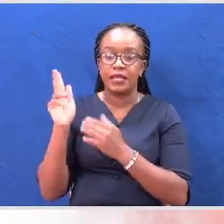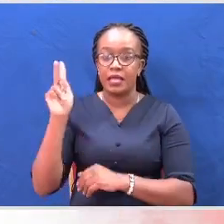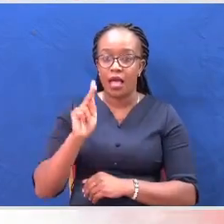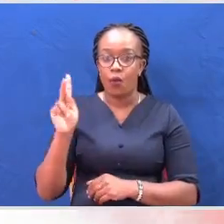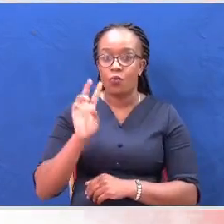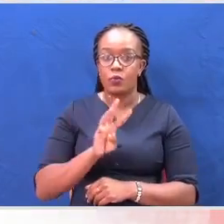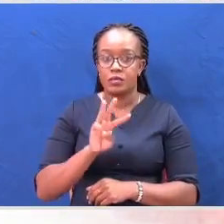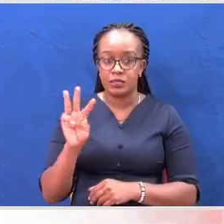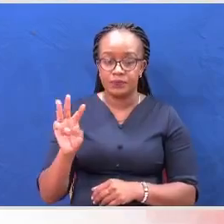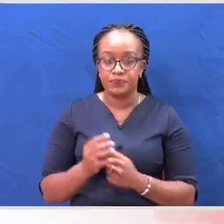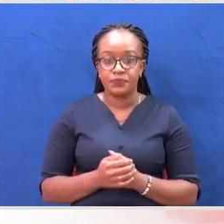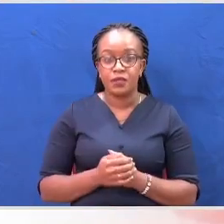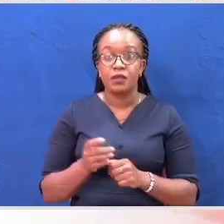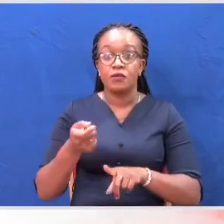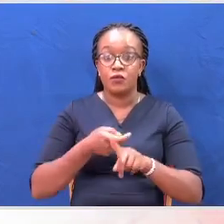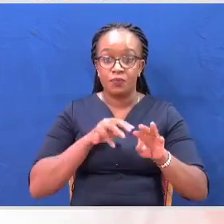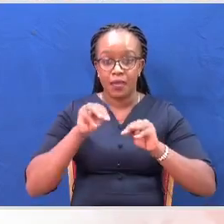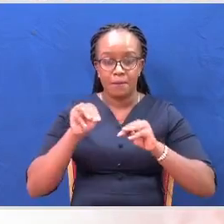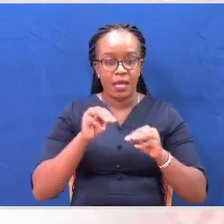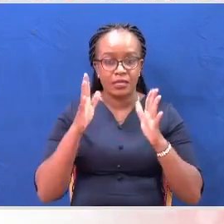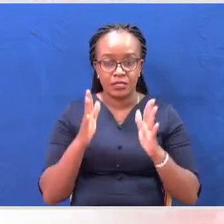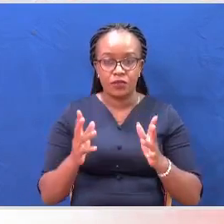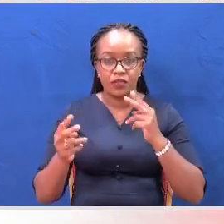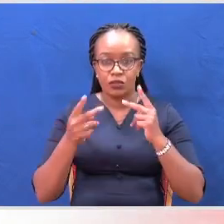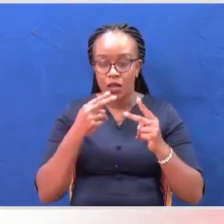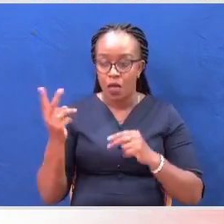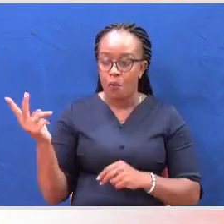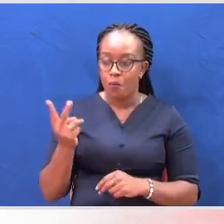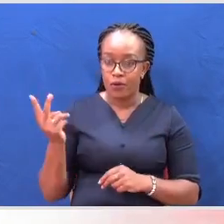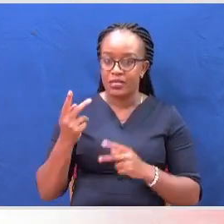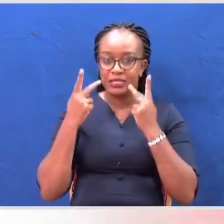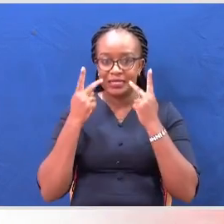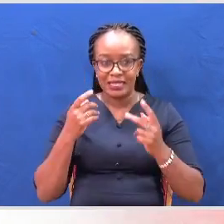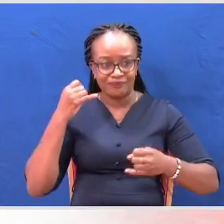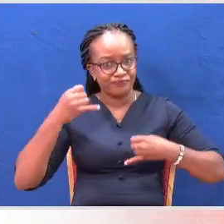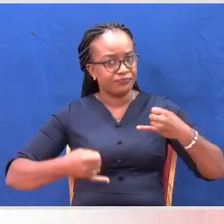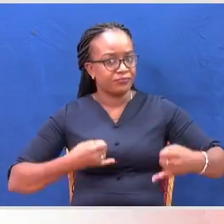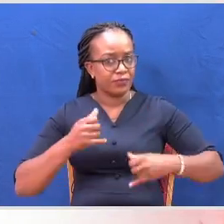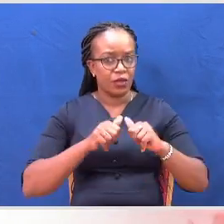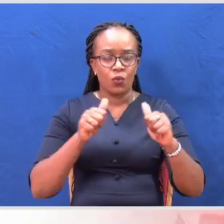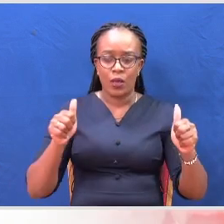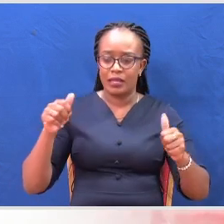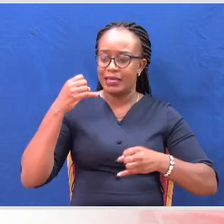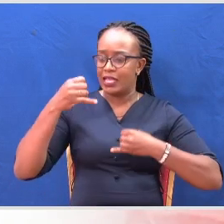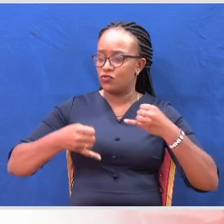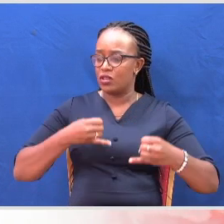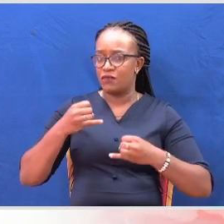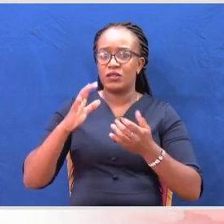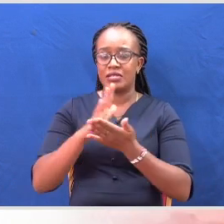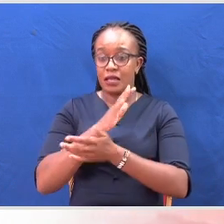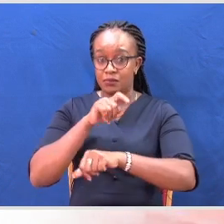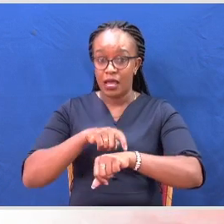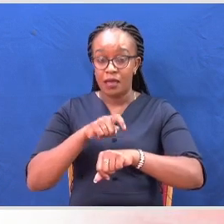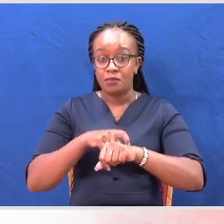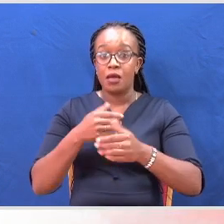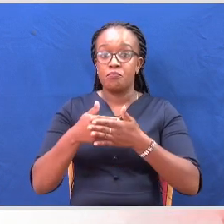West. Kulingana ana usimamizi wa hoteli hiyo, wawili hao walionekana watangamfu na kuburudika kwa saa katha, kabla